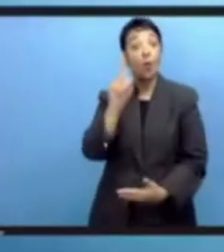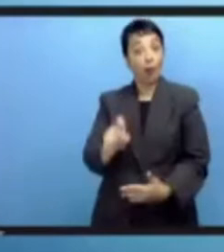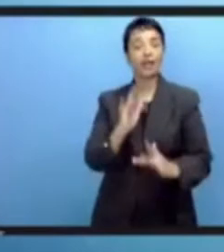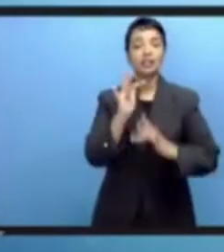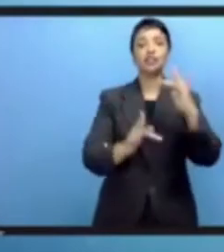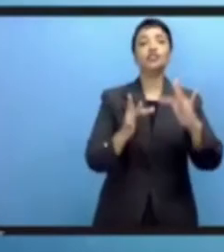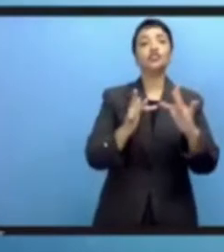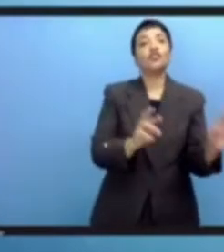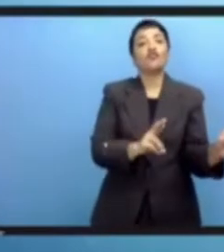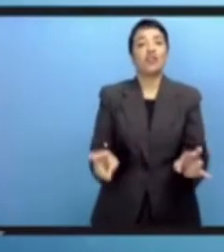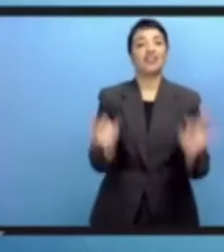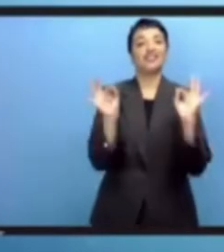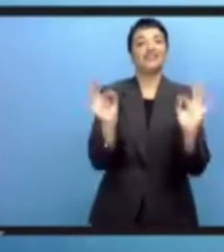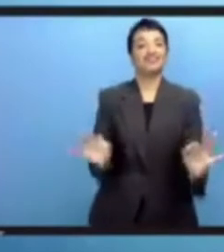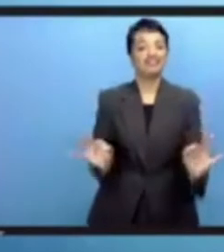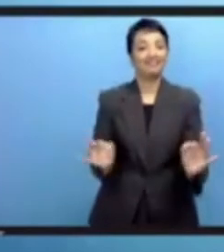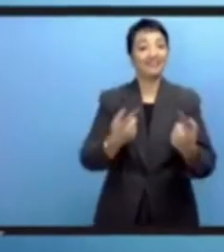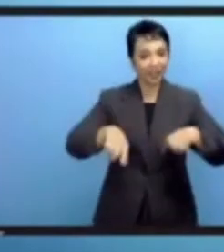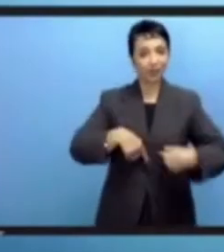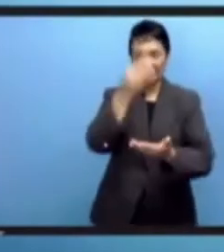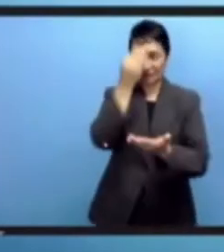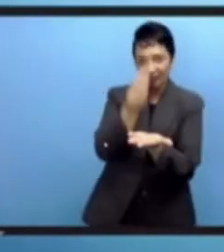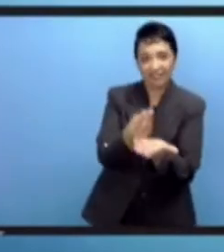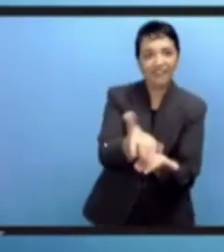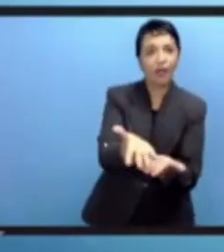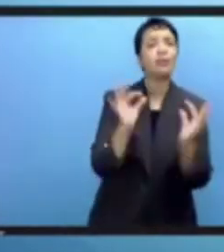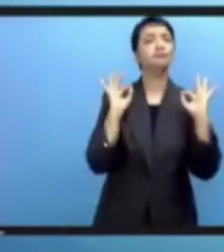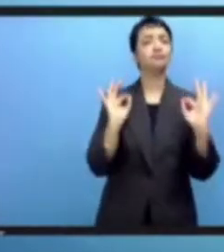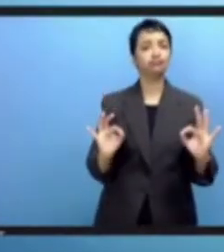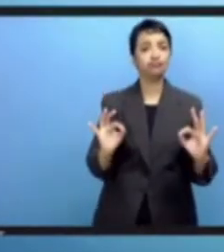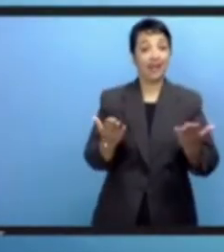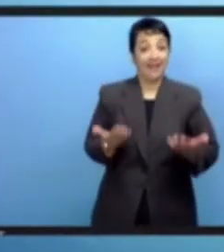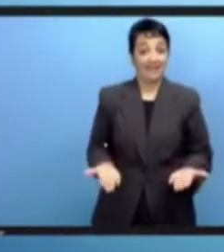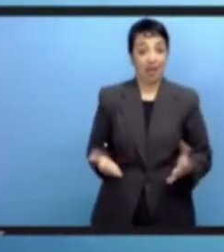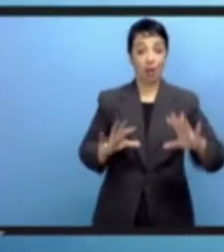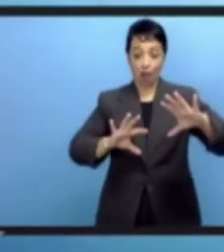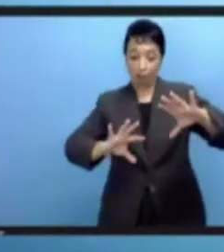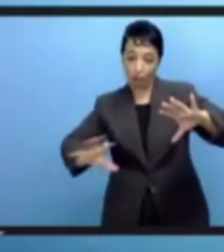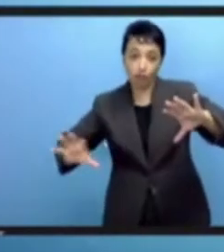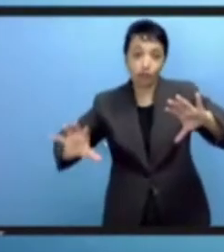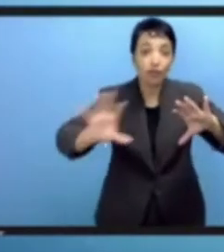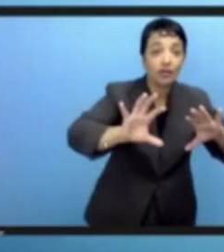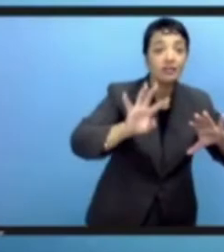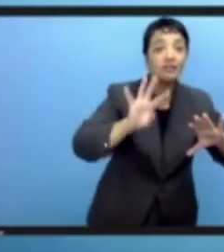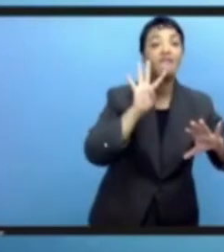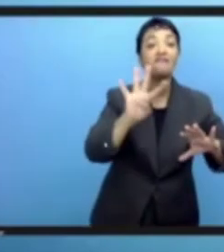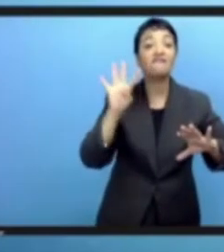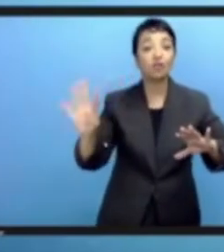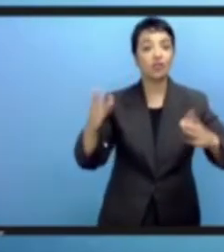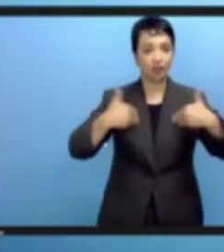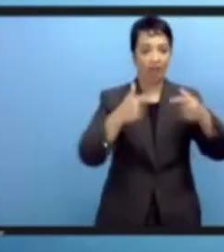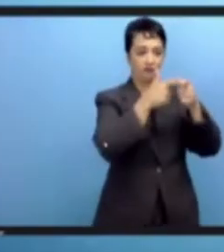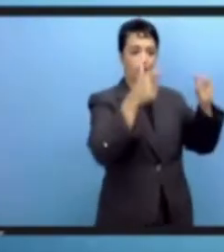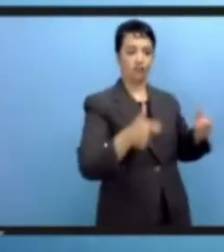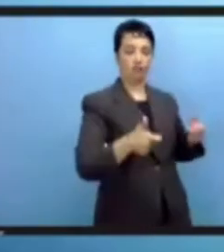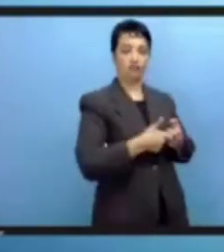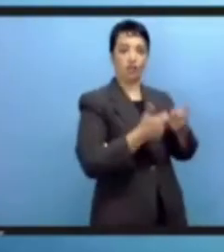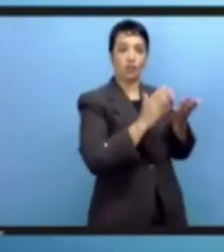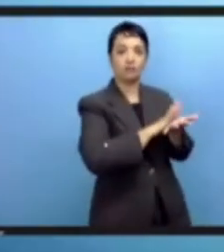للجاهزية الرقمية ويصعدنا أن نقول أن 44 من الدول حتى الآن قد استخدمت